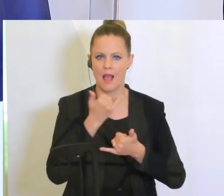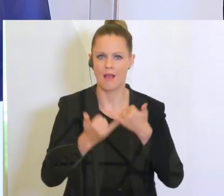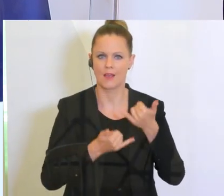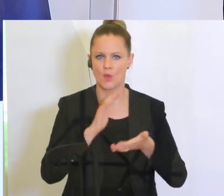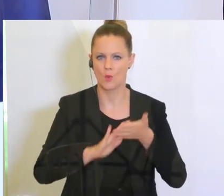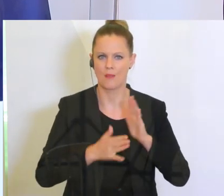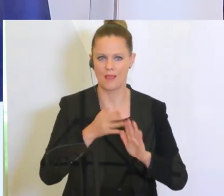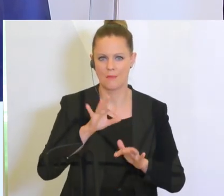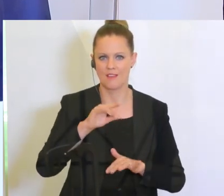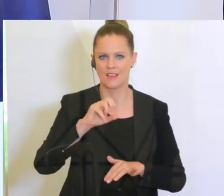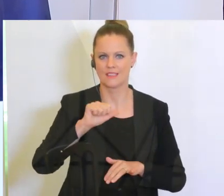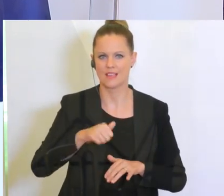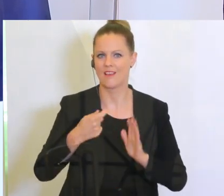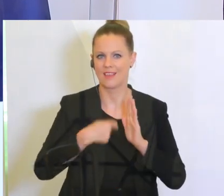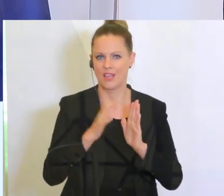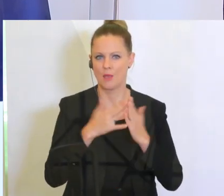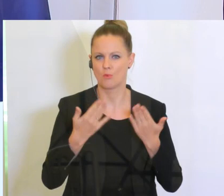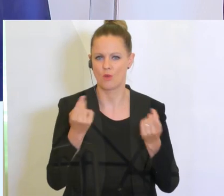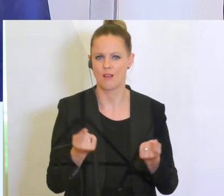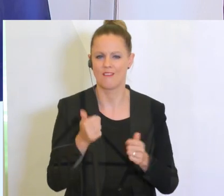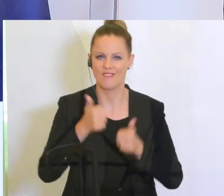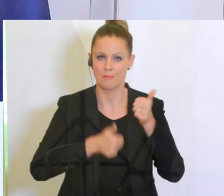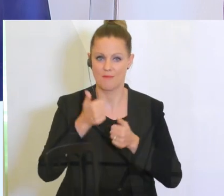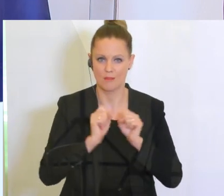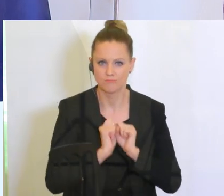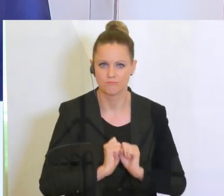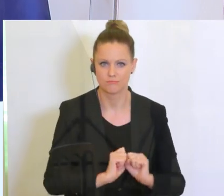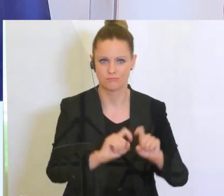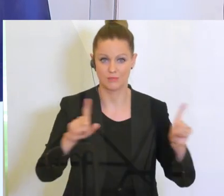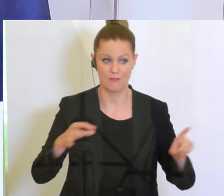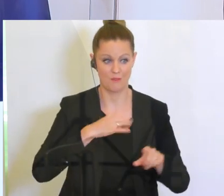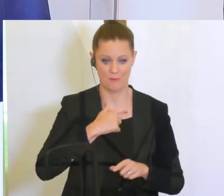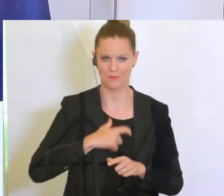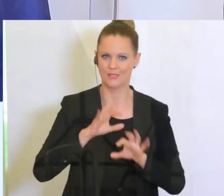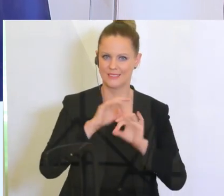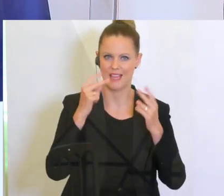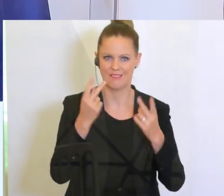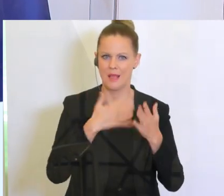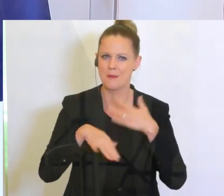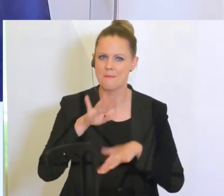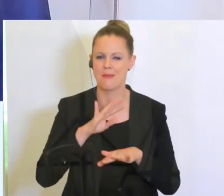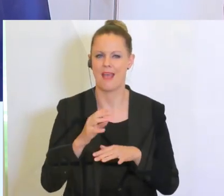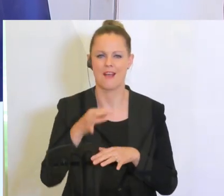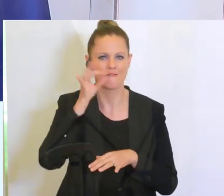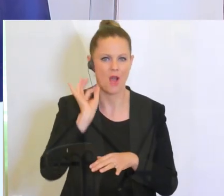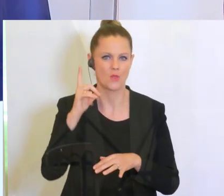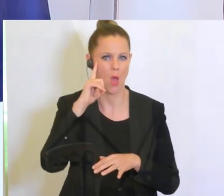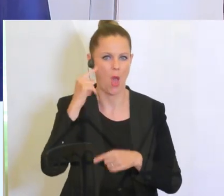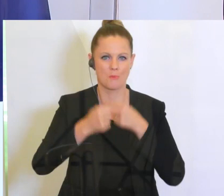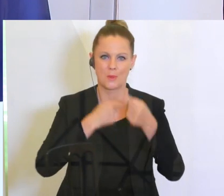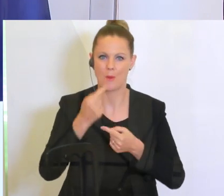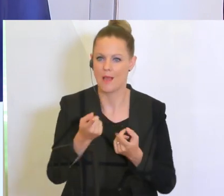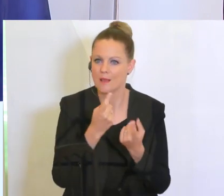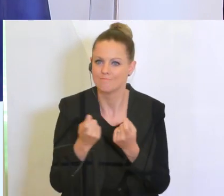wir einen Drehbuchwettbewerb ausgeschrieben, der mir persönlich auch sehr wichtig ist, um mehr Frauen auch in Hauptrollen zu